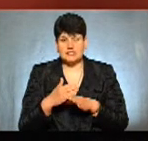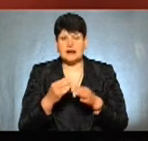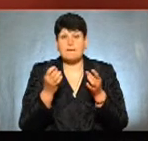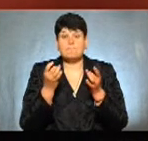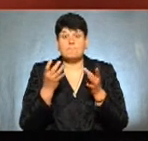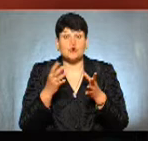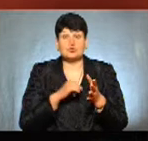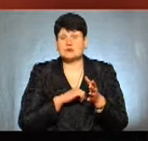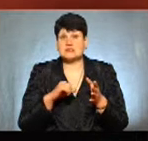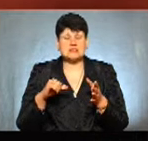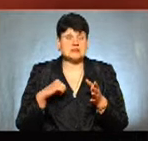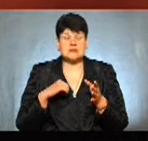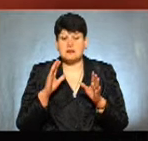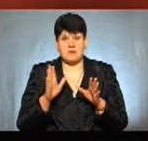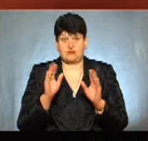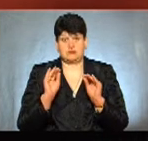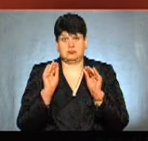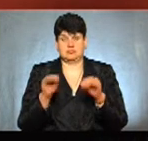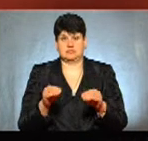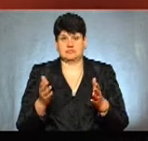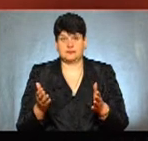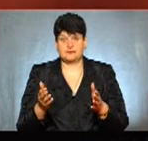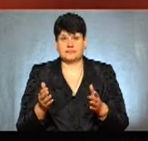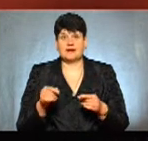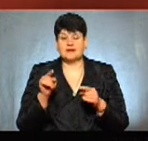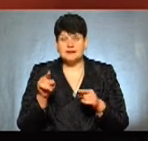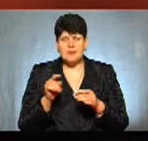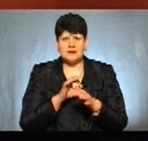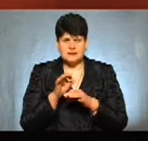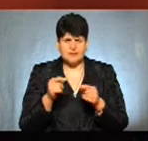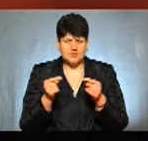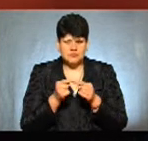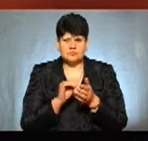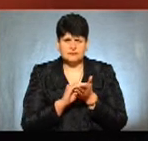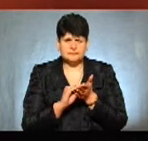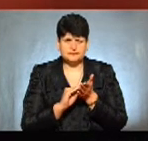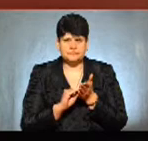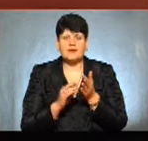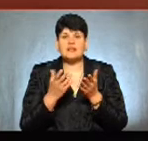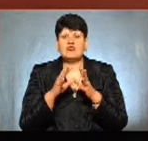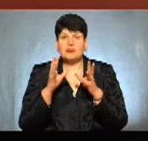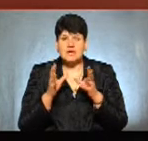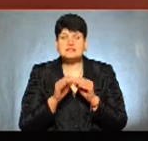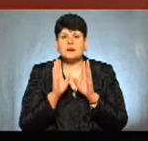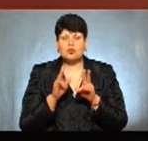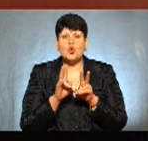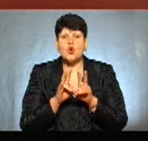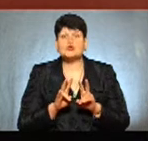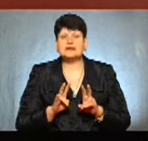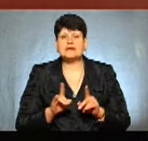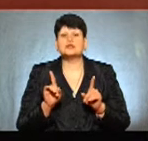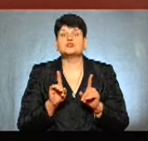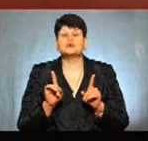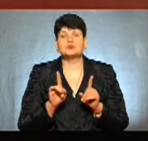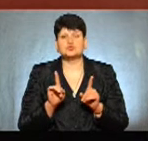-напросто самочинно була або самовільно встановлена. Там на схемі чітко визначено, які, в принципі, будуть розглядалися, що,